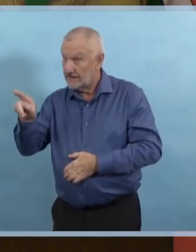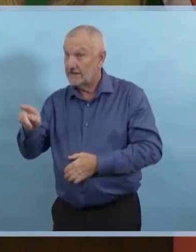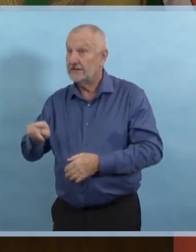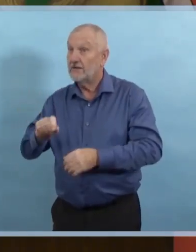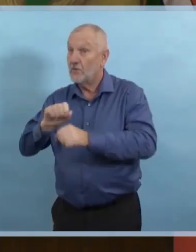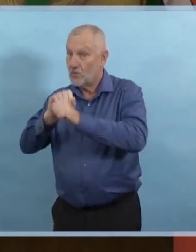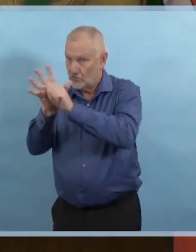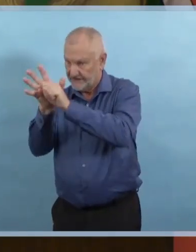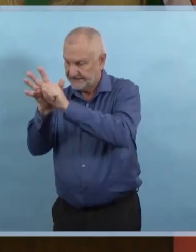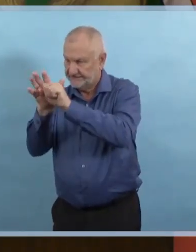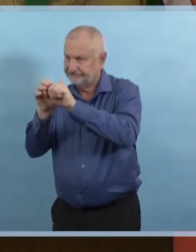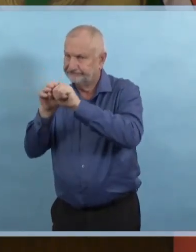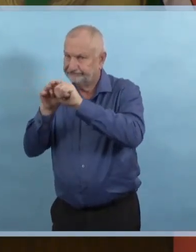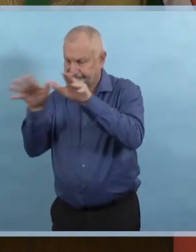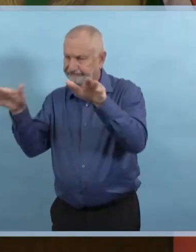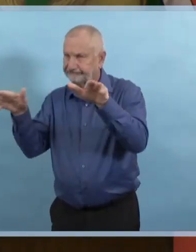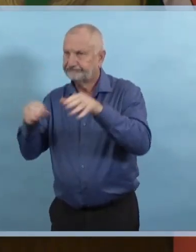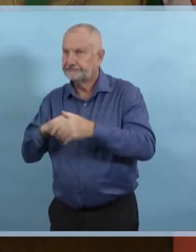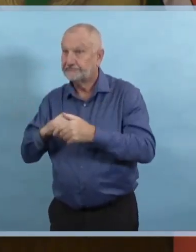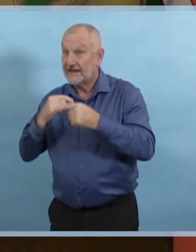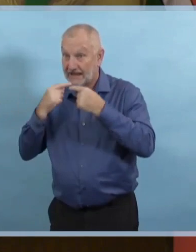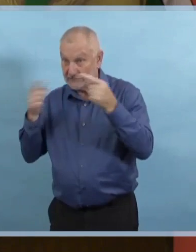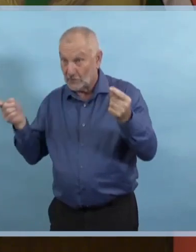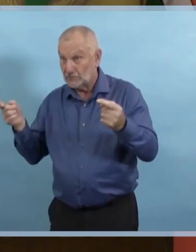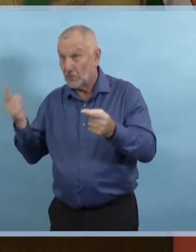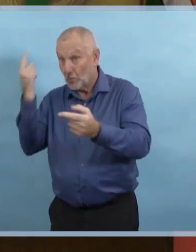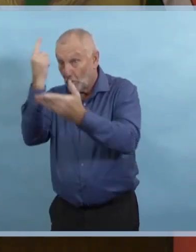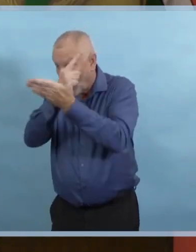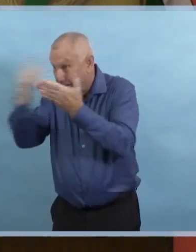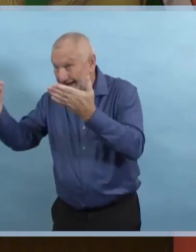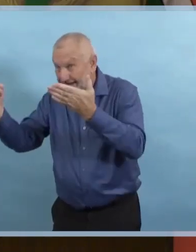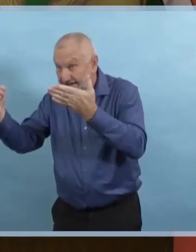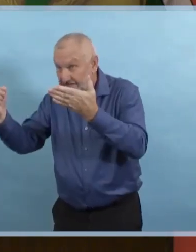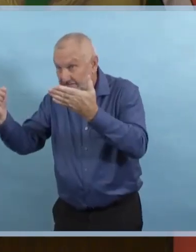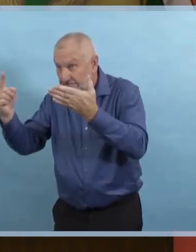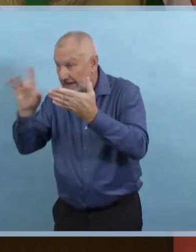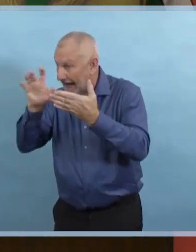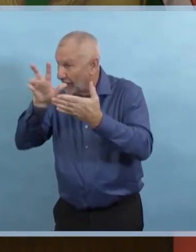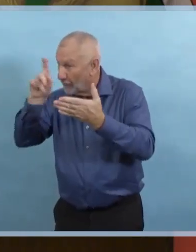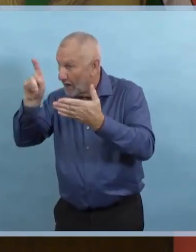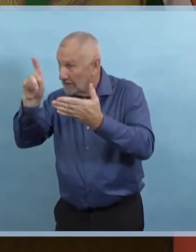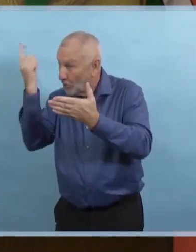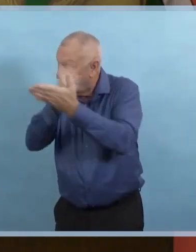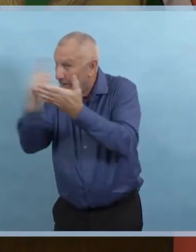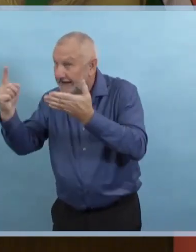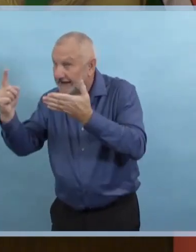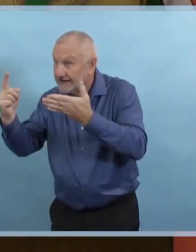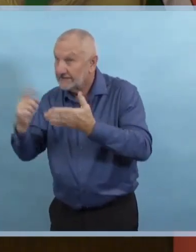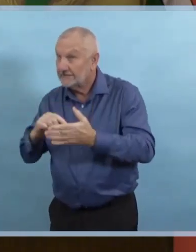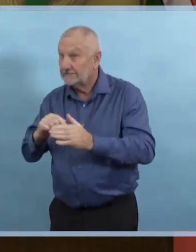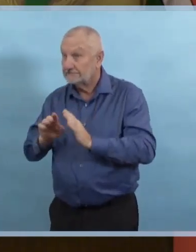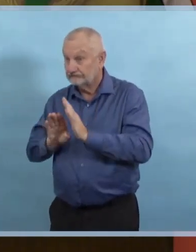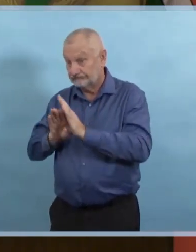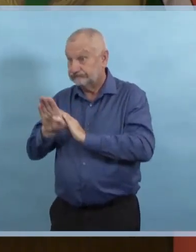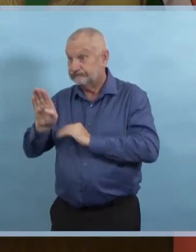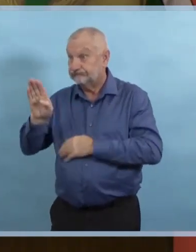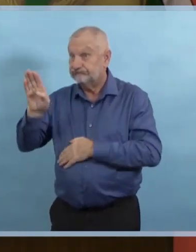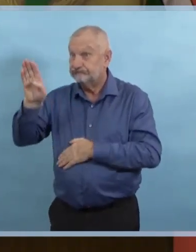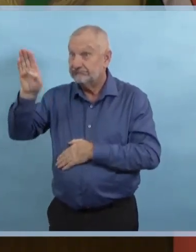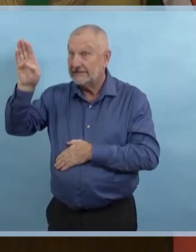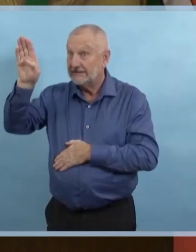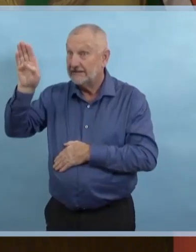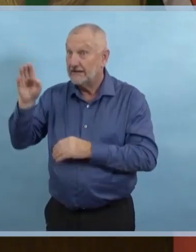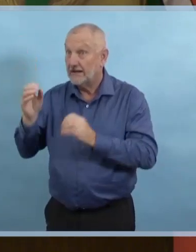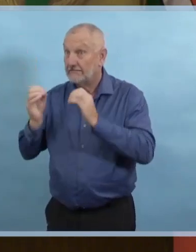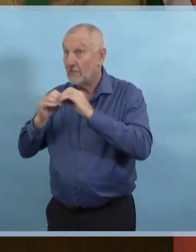Sur cette trajectoire, nous prévoyons avoir plus de 5000 cas avant la fin de la semaine. Un grand nombre de